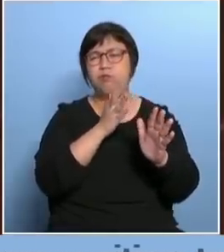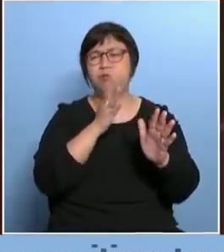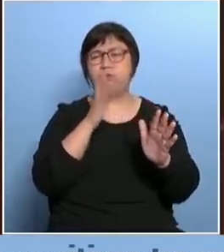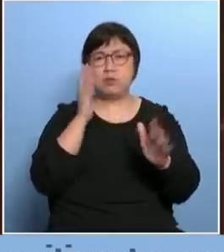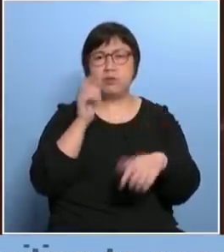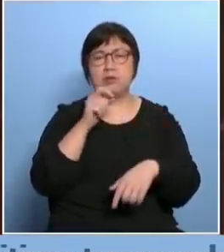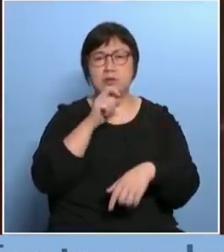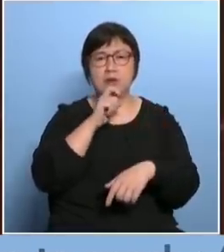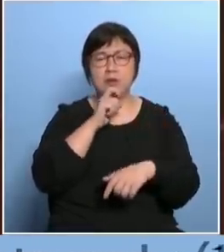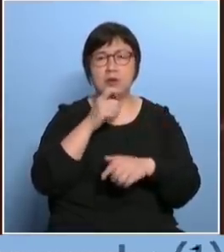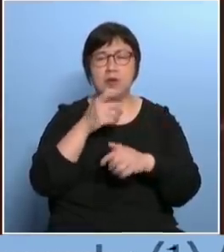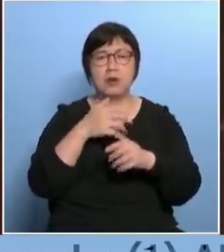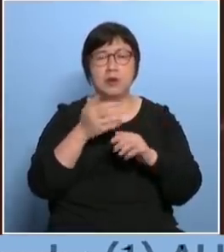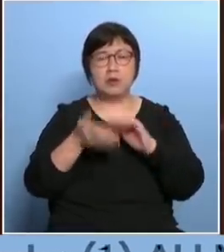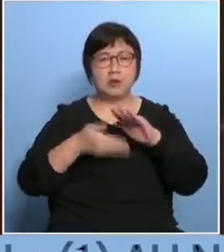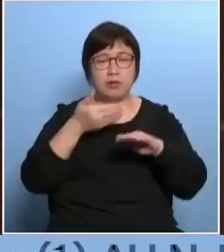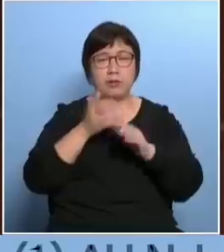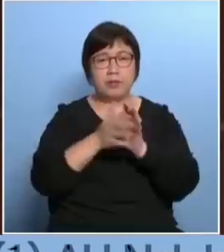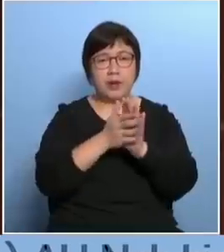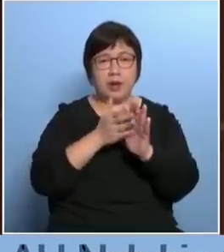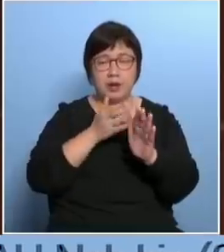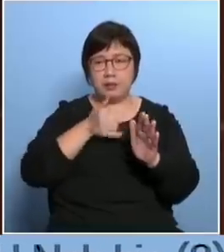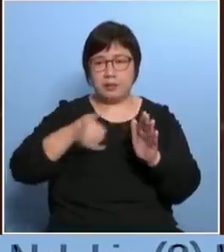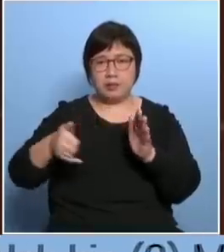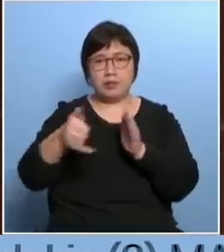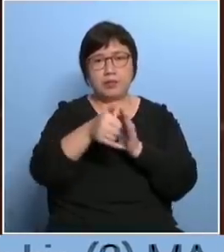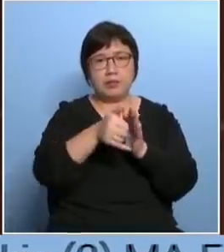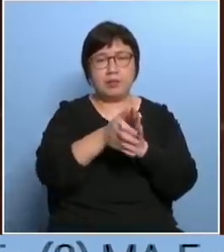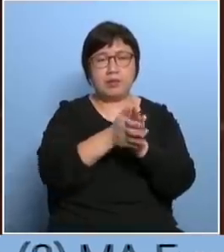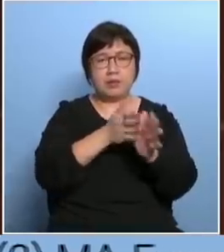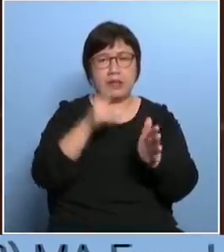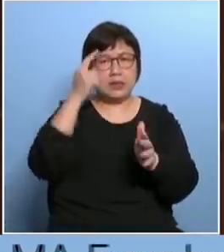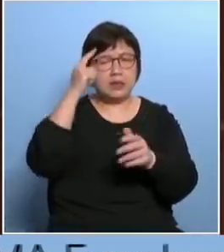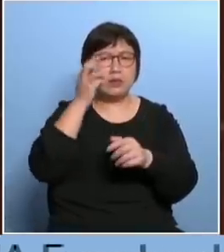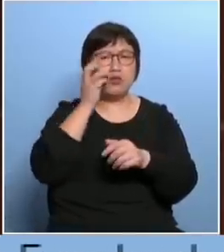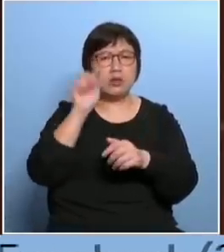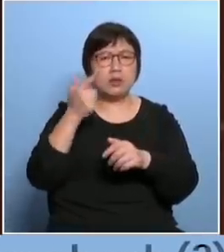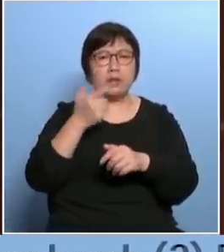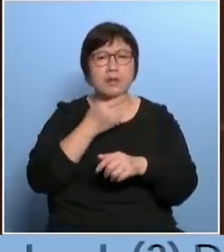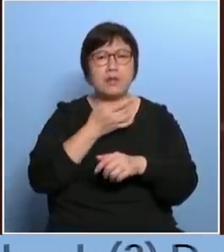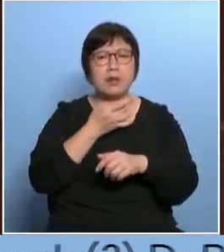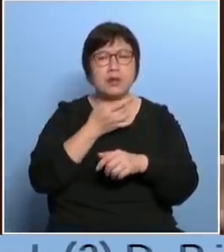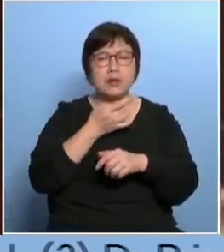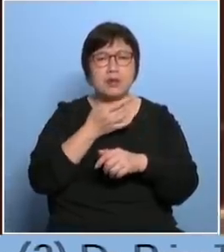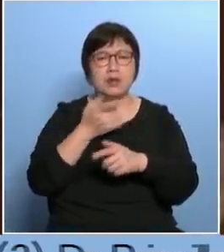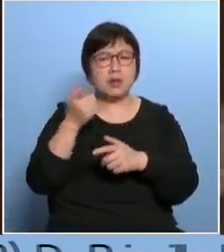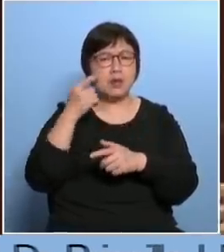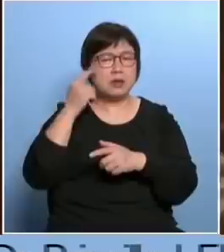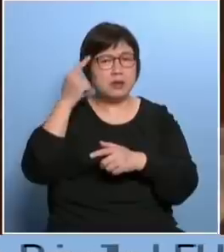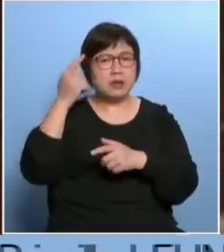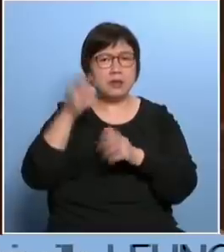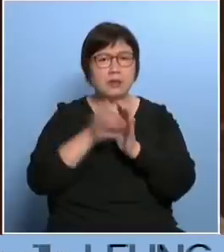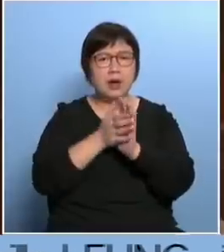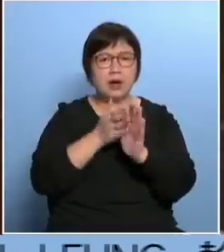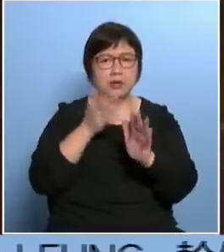有人是重复排队甚至他们明知他都不是选民还没九十八岁的都在排队令到那个排队的